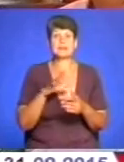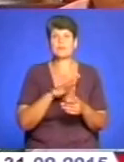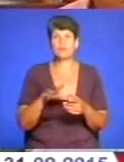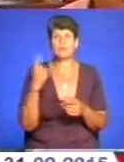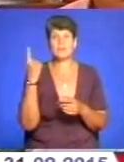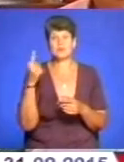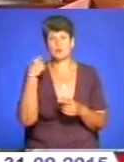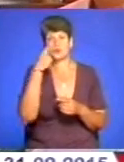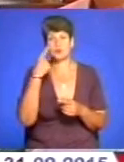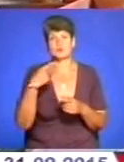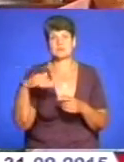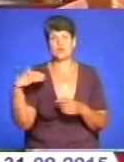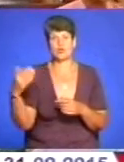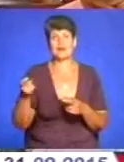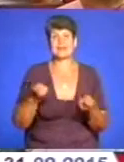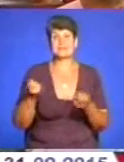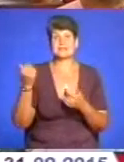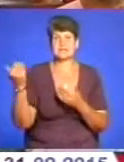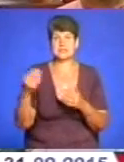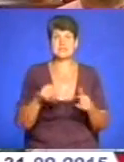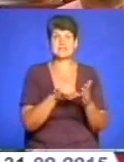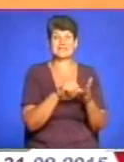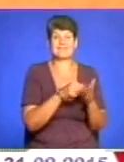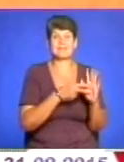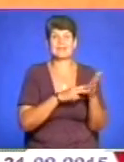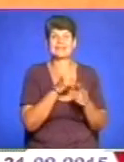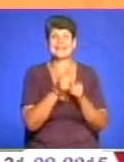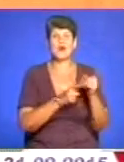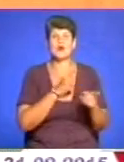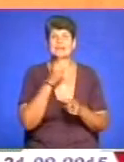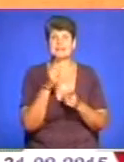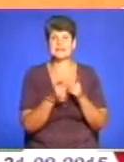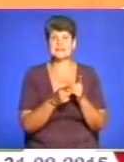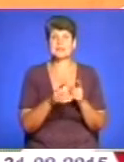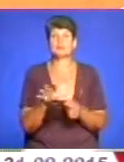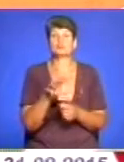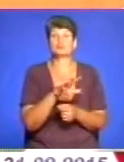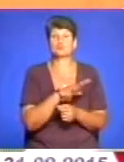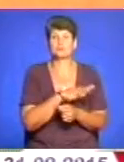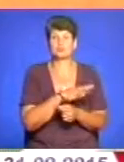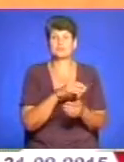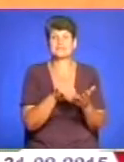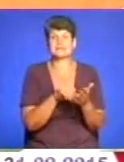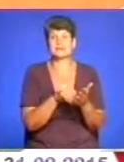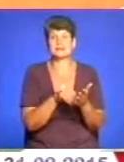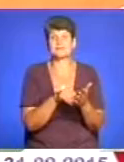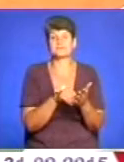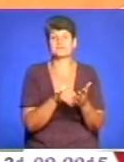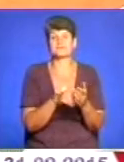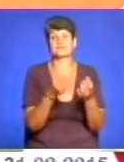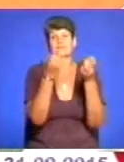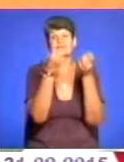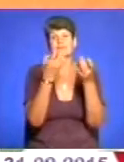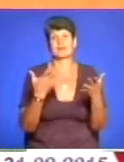боку адміністрації. Представлений план оцієї реорганізації реформи був представлений, скажімо так, стандартно,